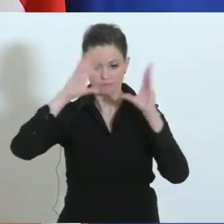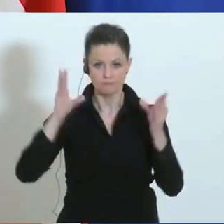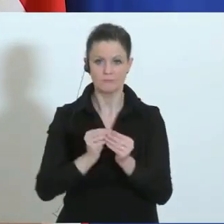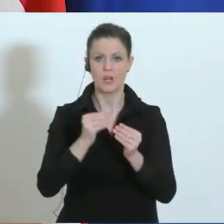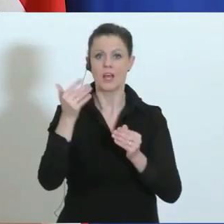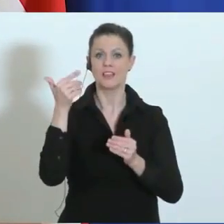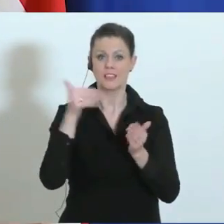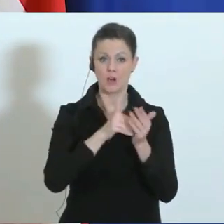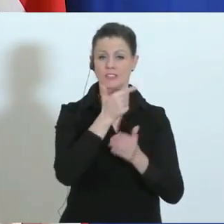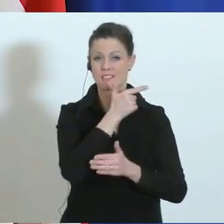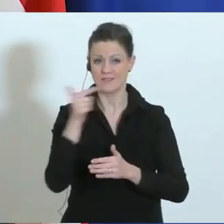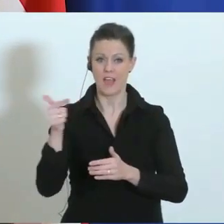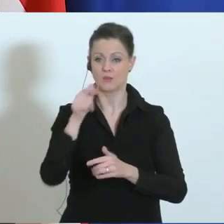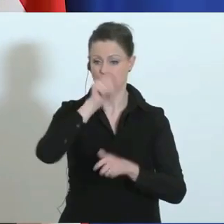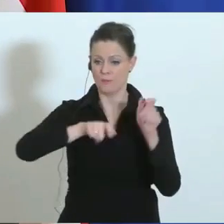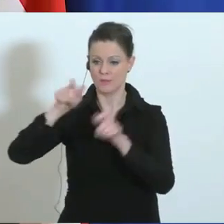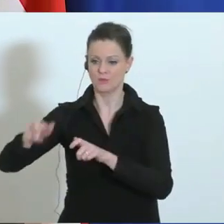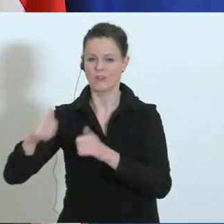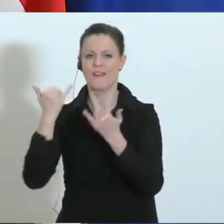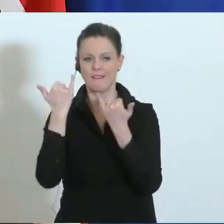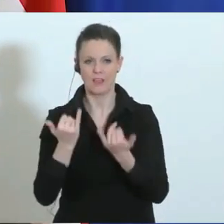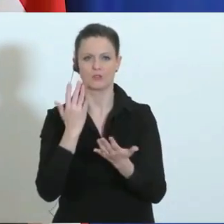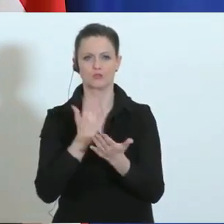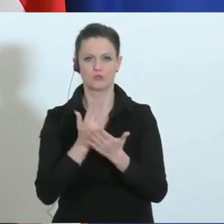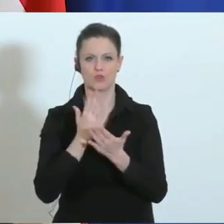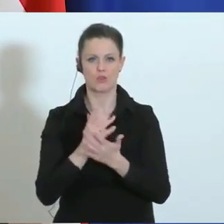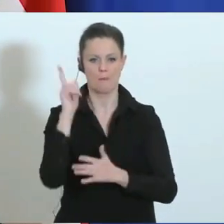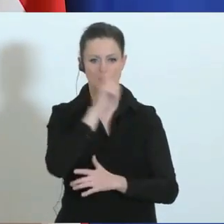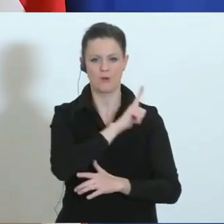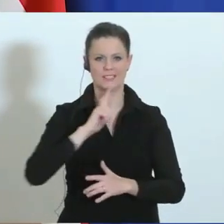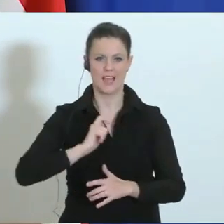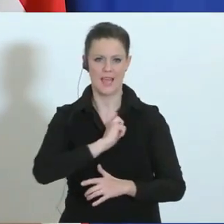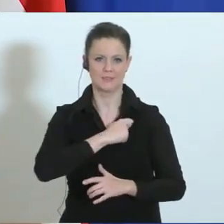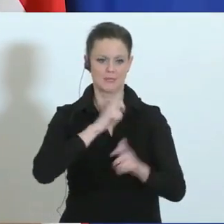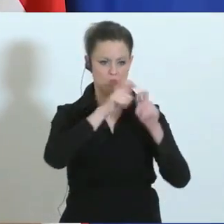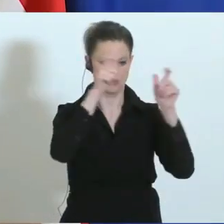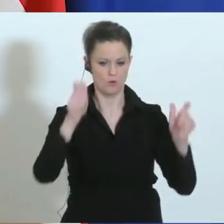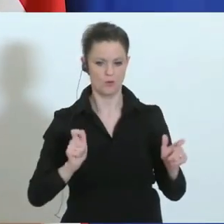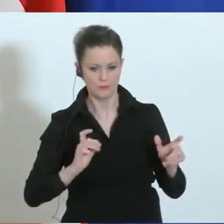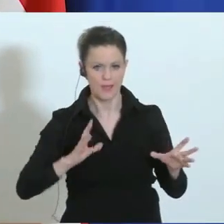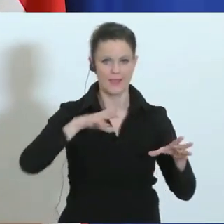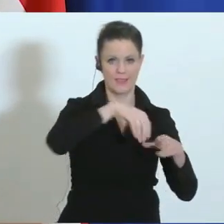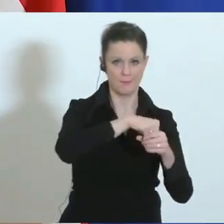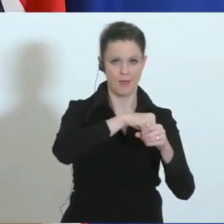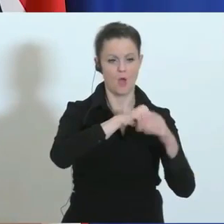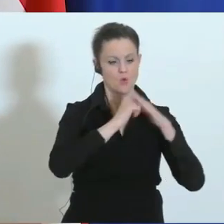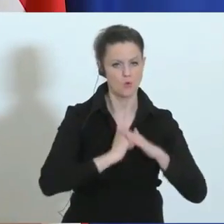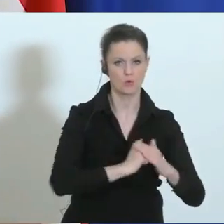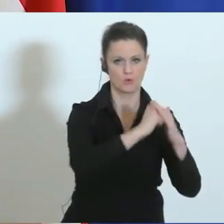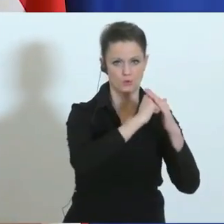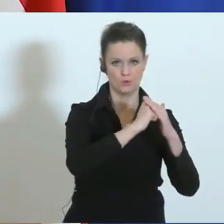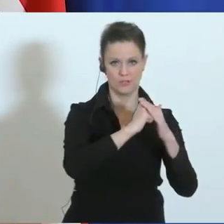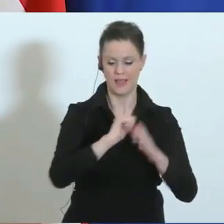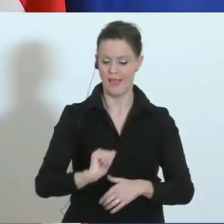derzeit schon den Polizeiinspektionen zu, um sie bei ihrer Arbeit zu verstärken. Und die Polizeischülerinnen des